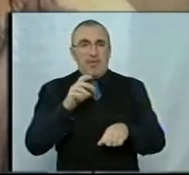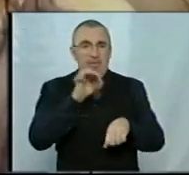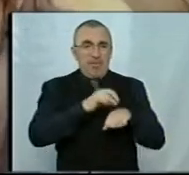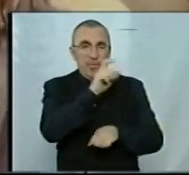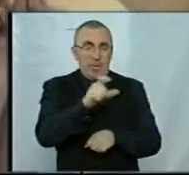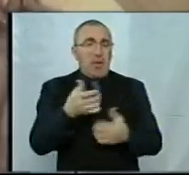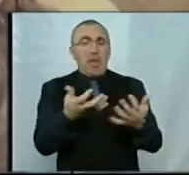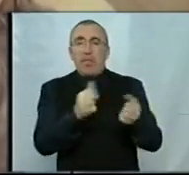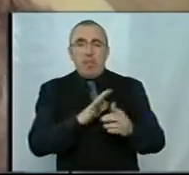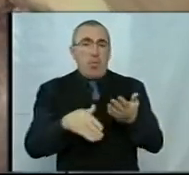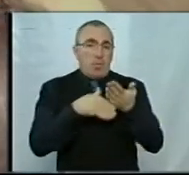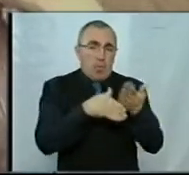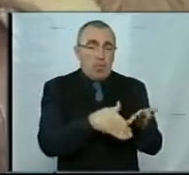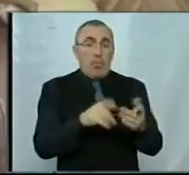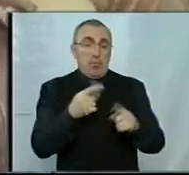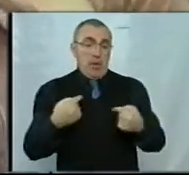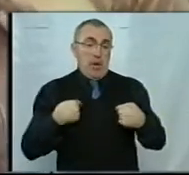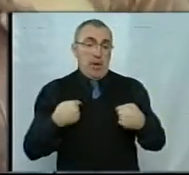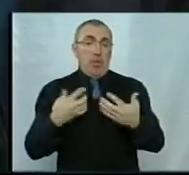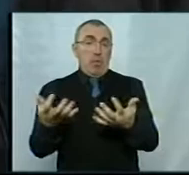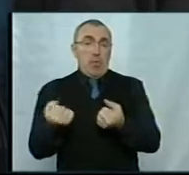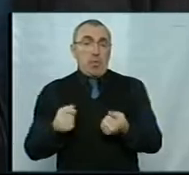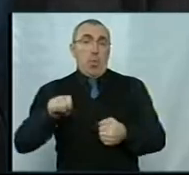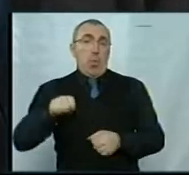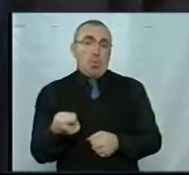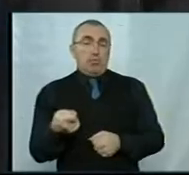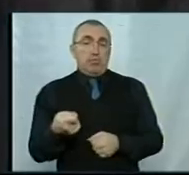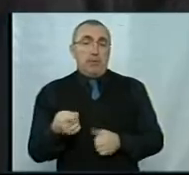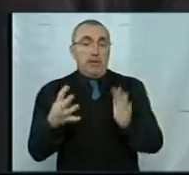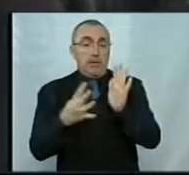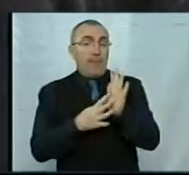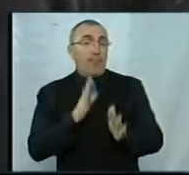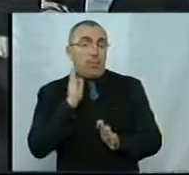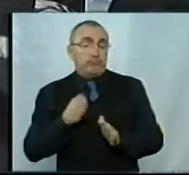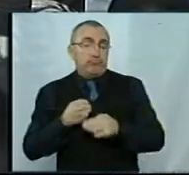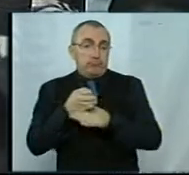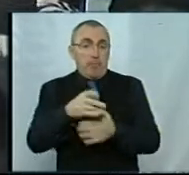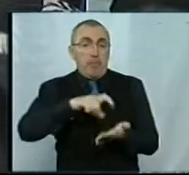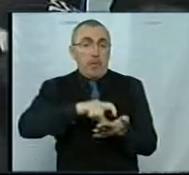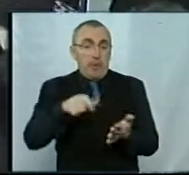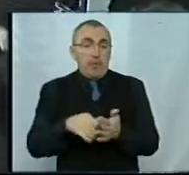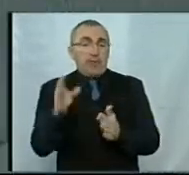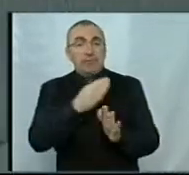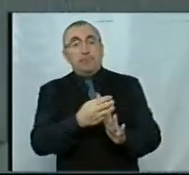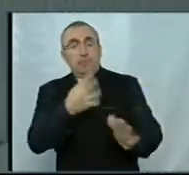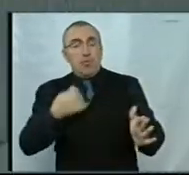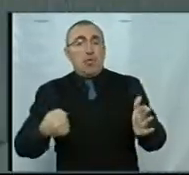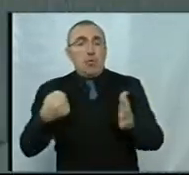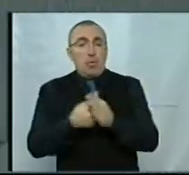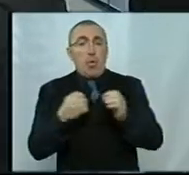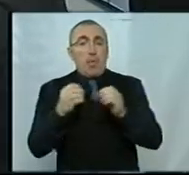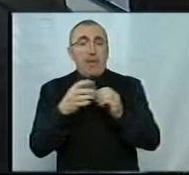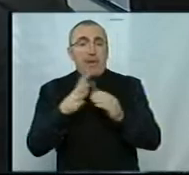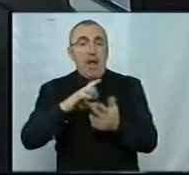не отримую допомогу, тому що я отримую ключ. О дев'ятій годині заходять до приміщення. Всі стоять у черзі до 15-го